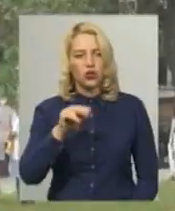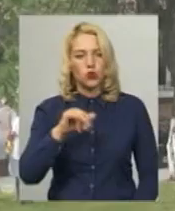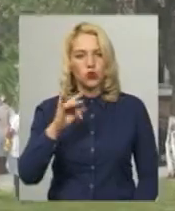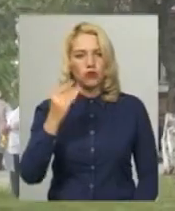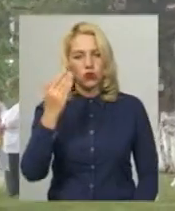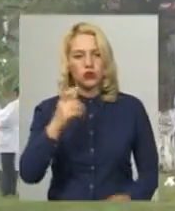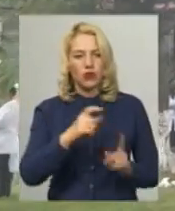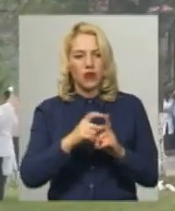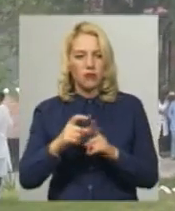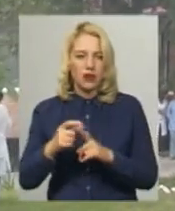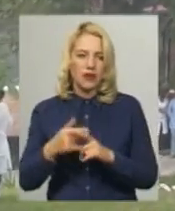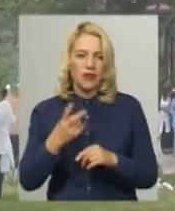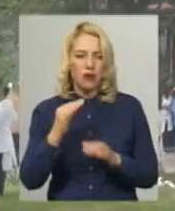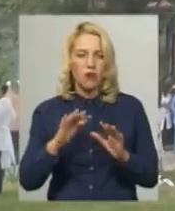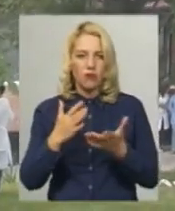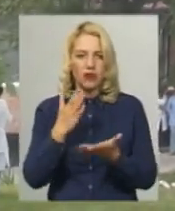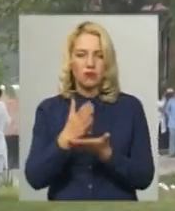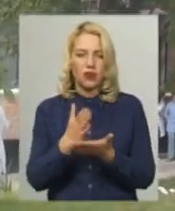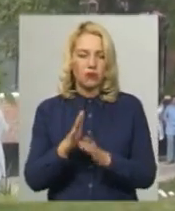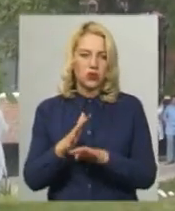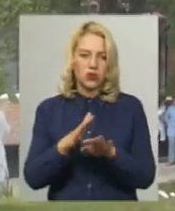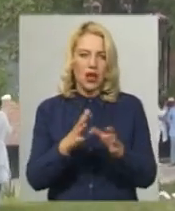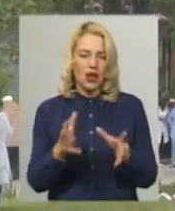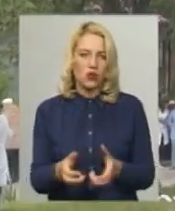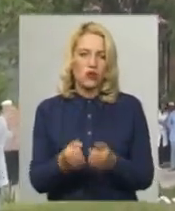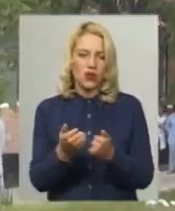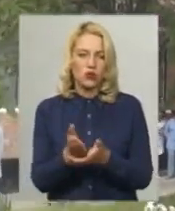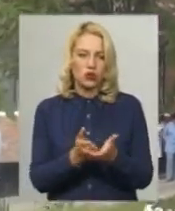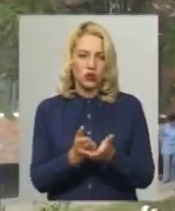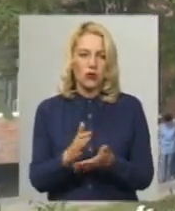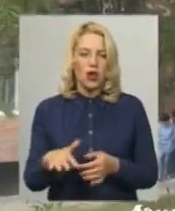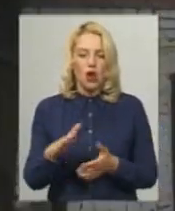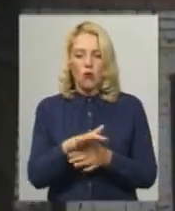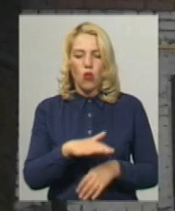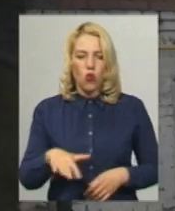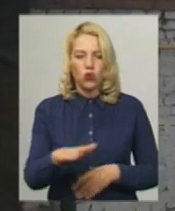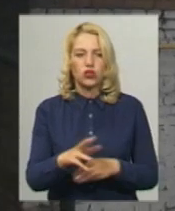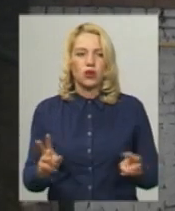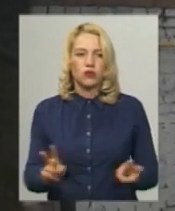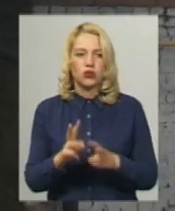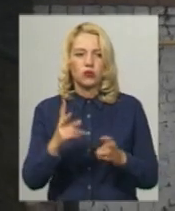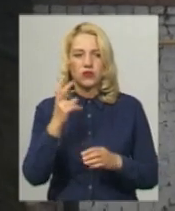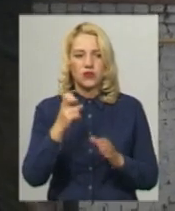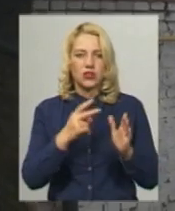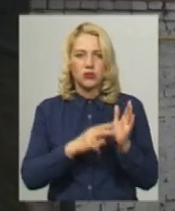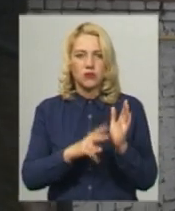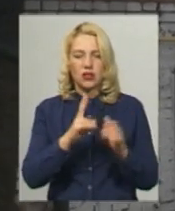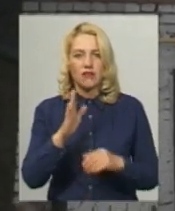За його словами, на момент прибуття рятувальників площа пожежі сягала 250 квадратних метрів.